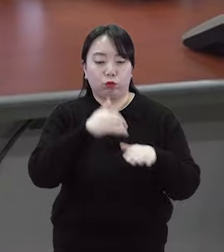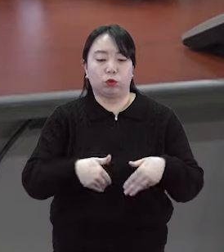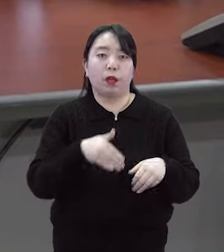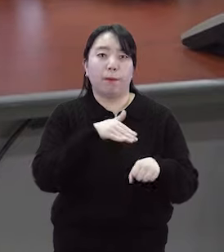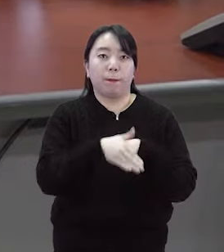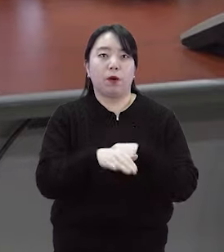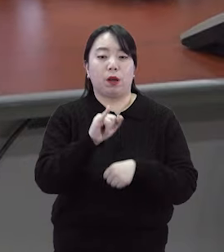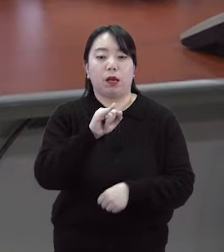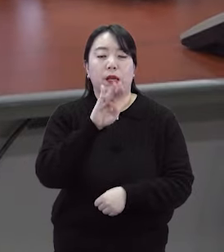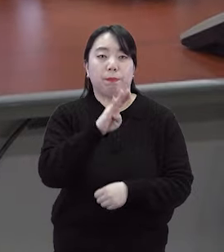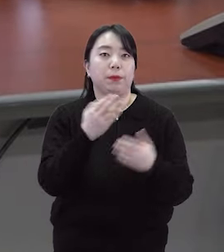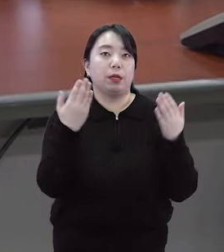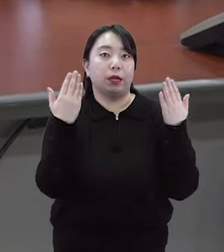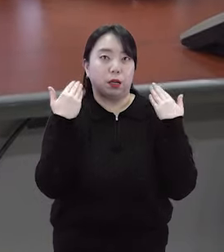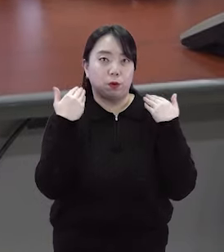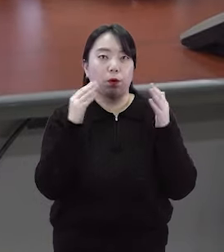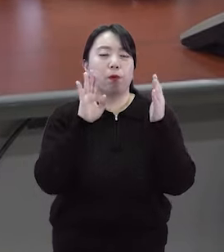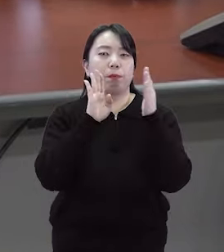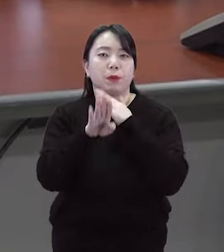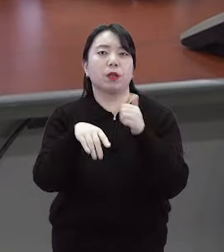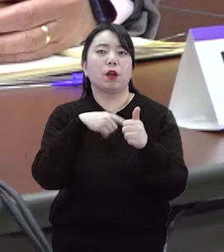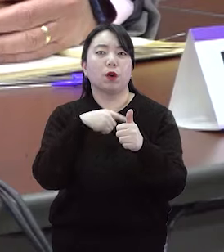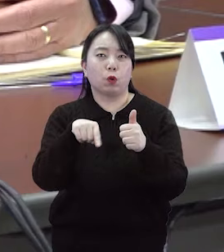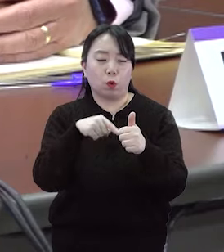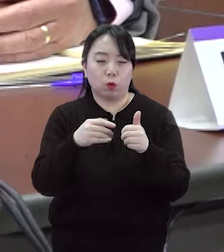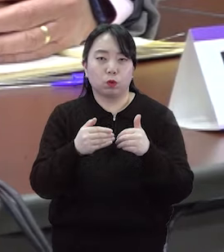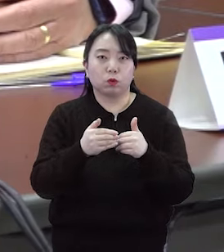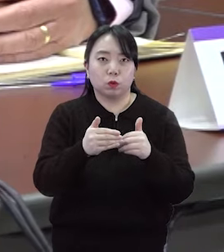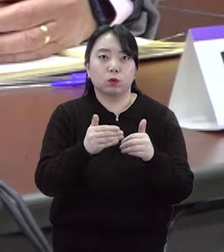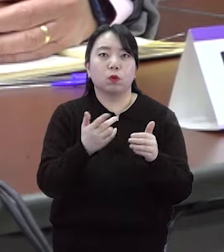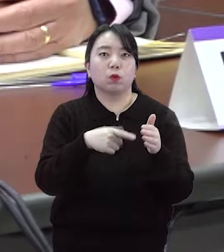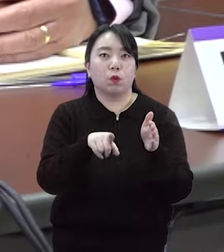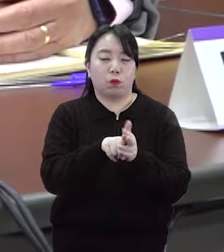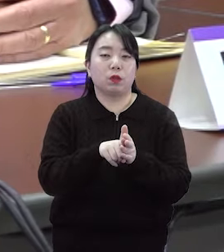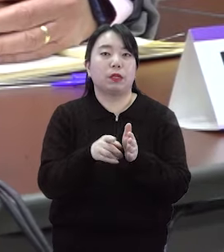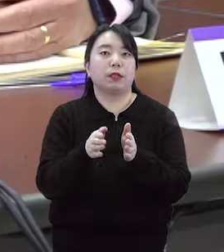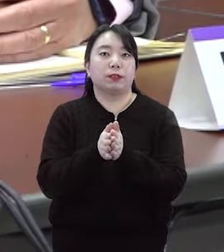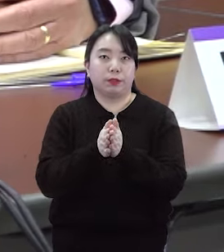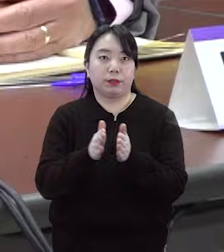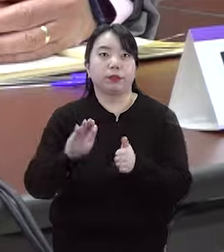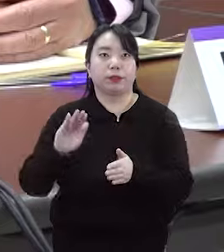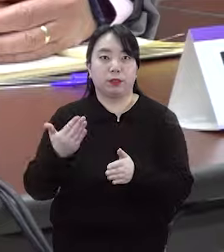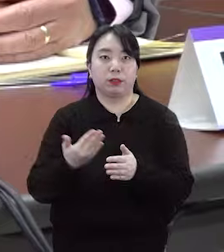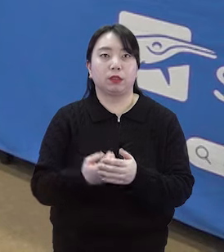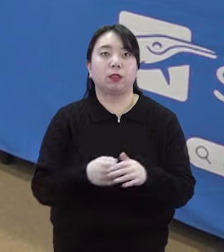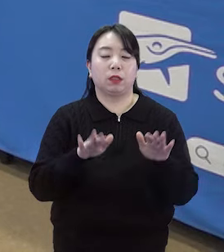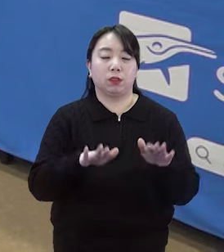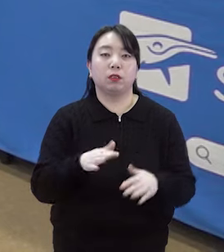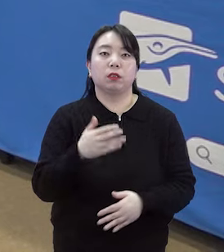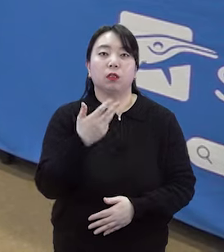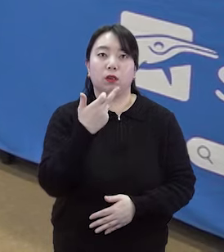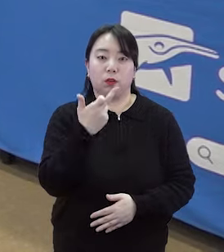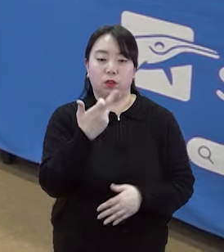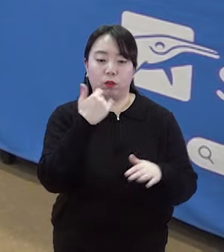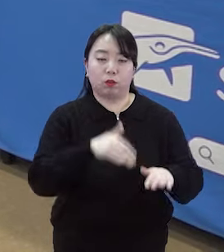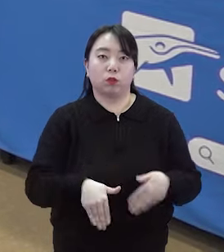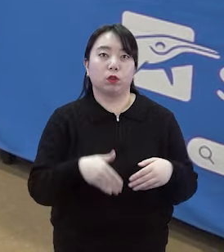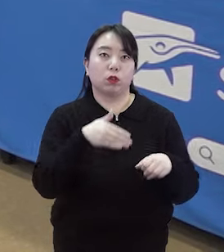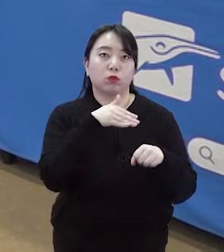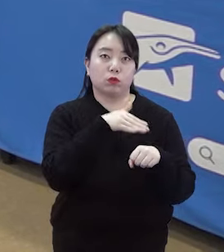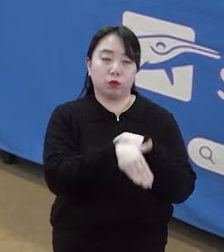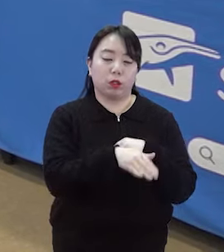미래형 교육과정 운영에 출발의 신호탄을 쏘아 올렸습니다 한편 충남교육청은 현재